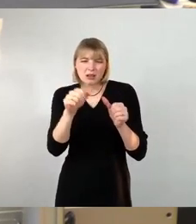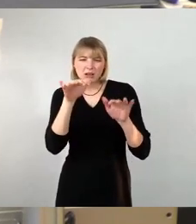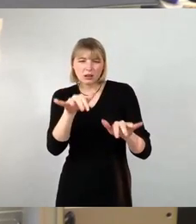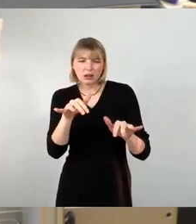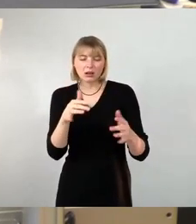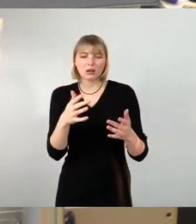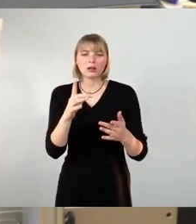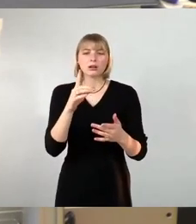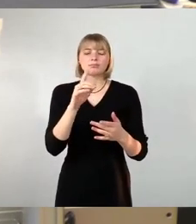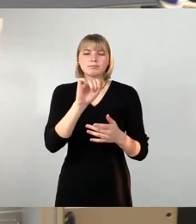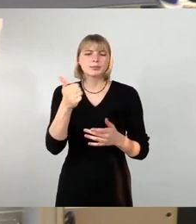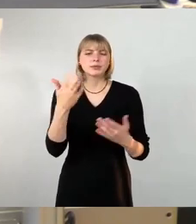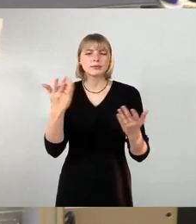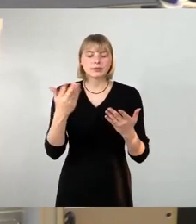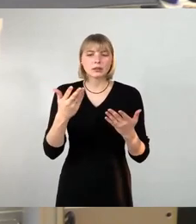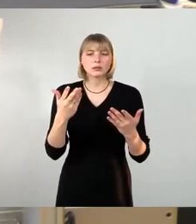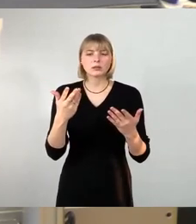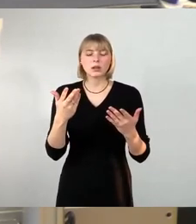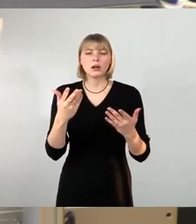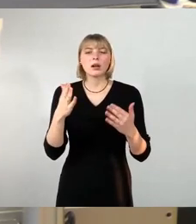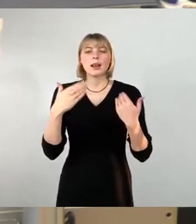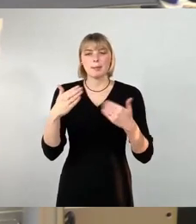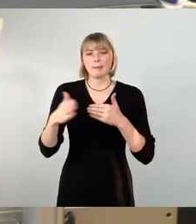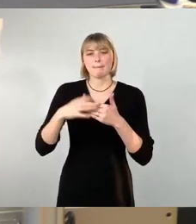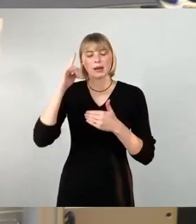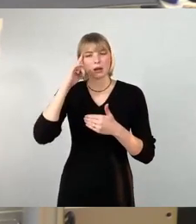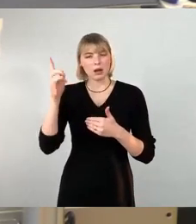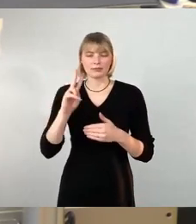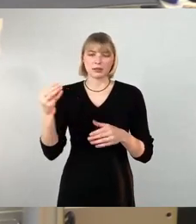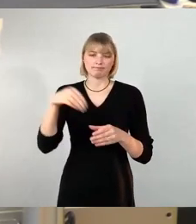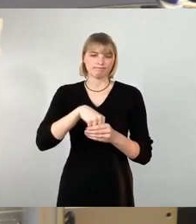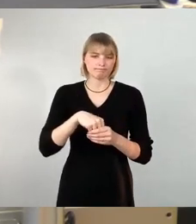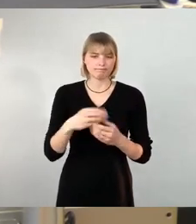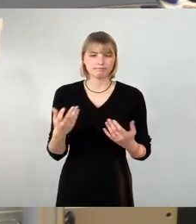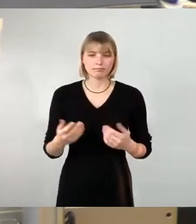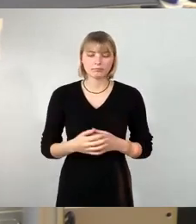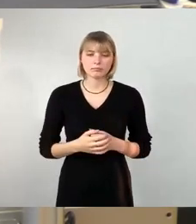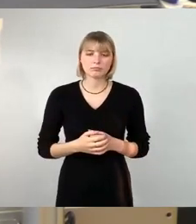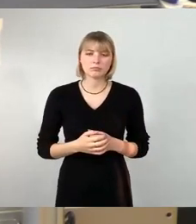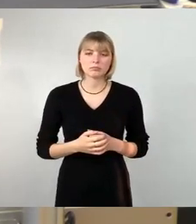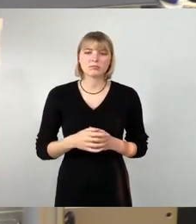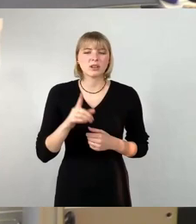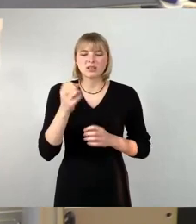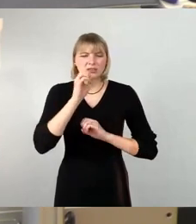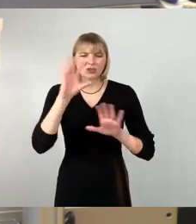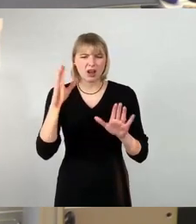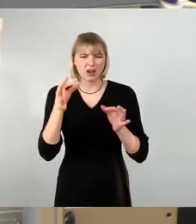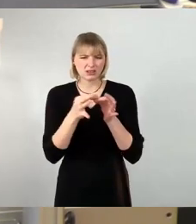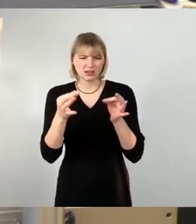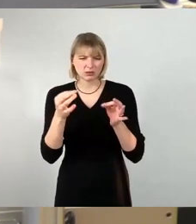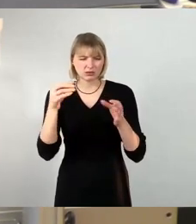der Zusammensetzung des Klimabeirats, die mit diesem Satzungsentwurf doch relativ unklar und im Wagen blieb.